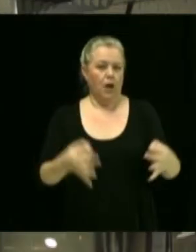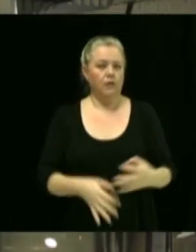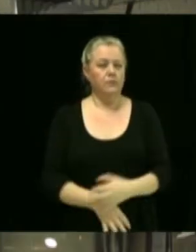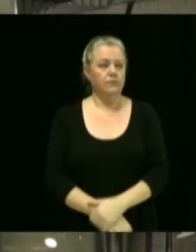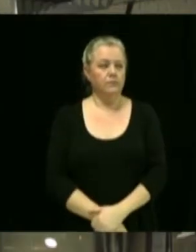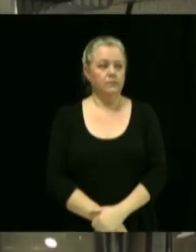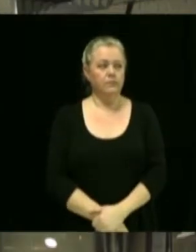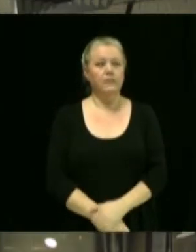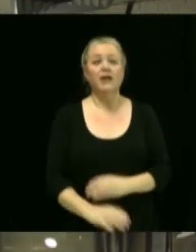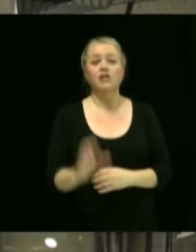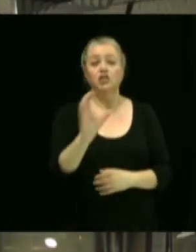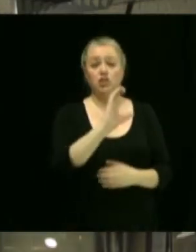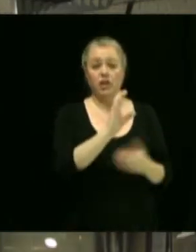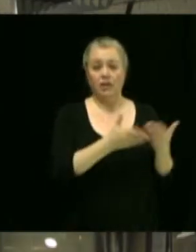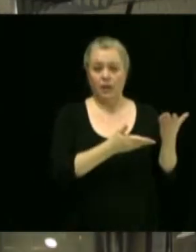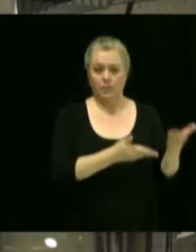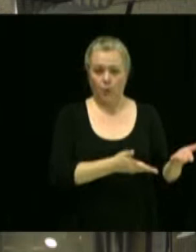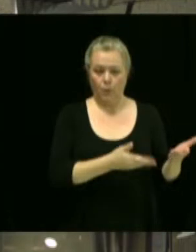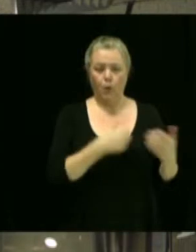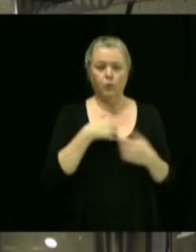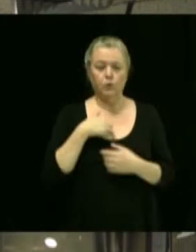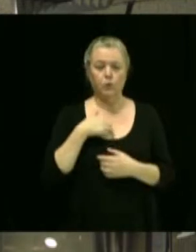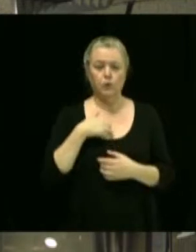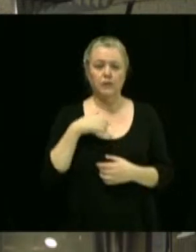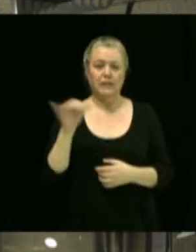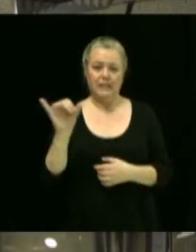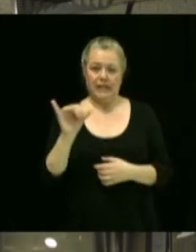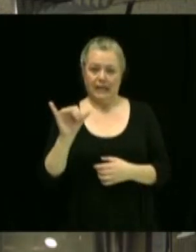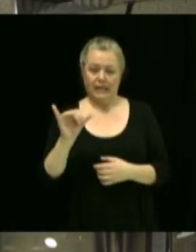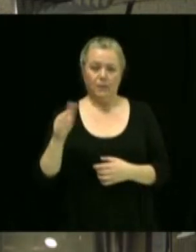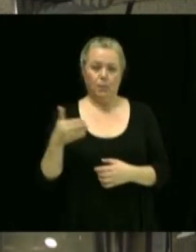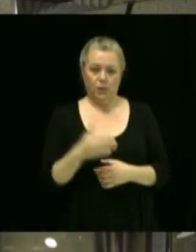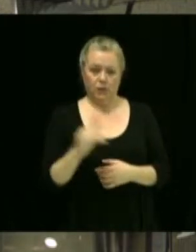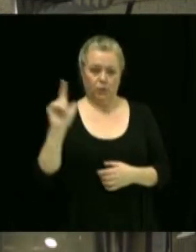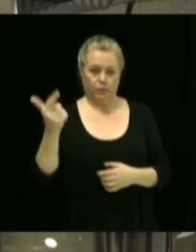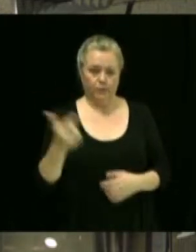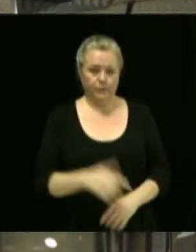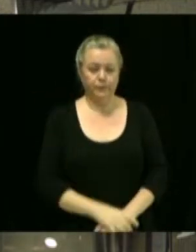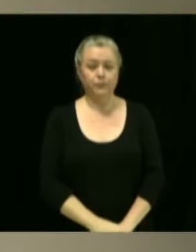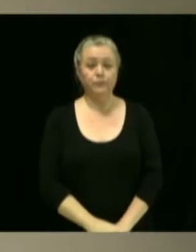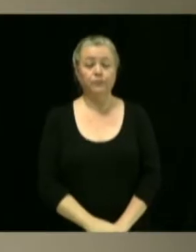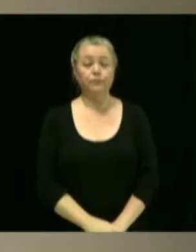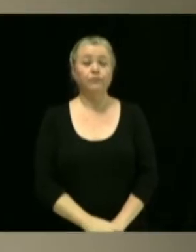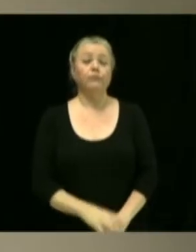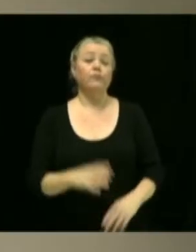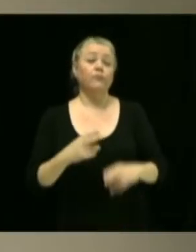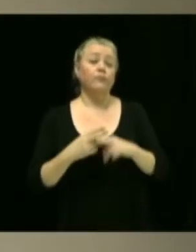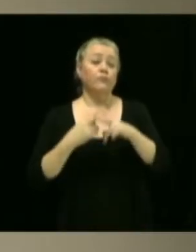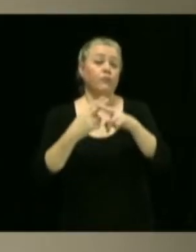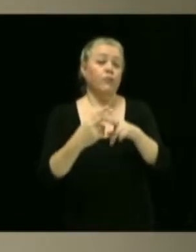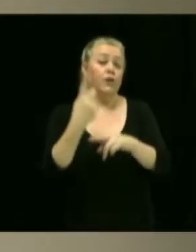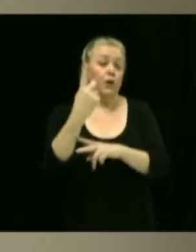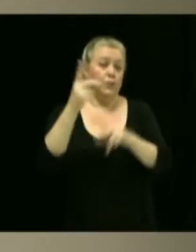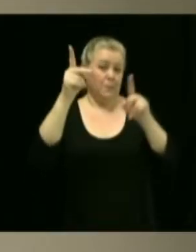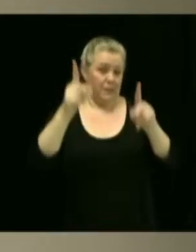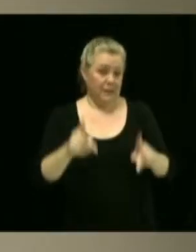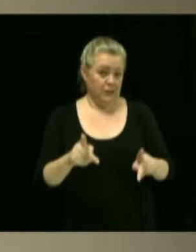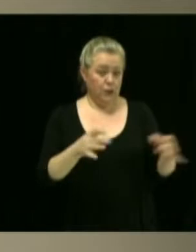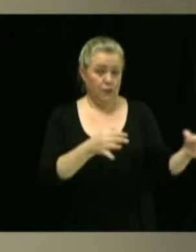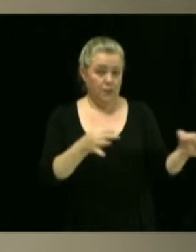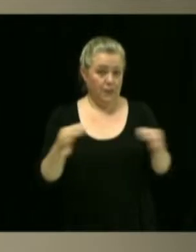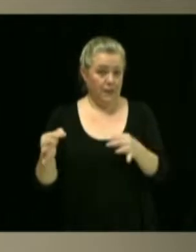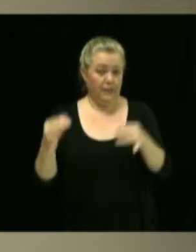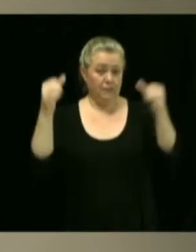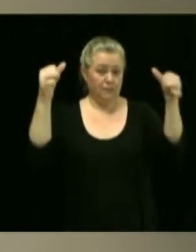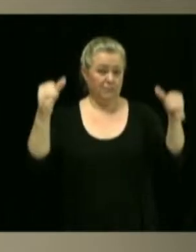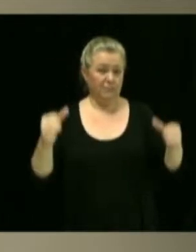Chantal propose. Yannick Poisson, seconde. Nomination d'une personne sur une base permanente au poste de